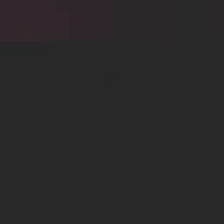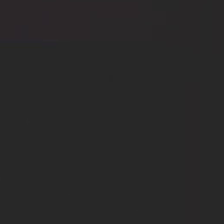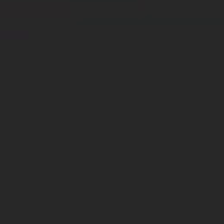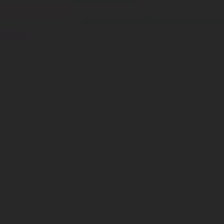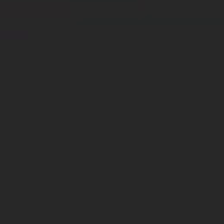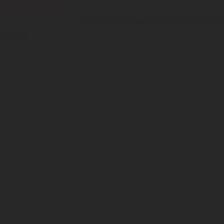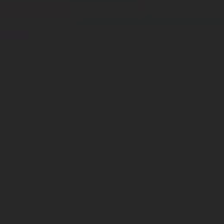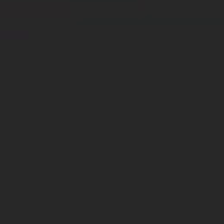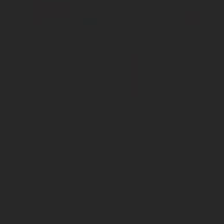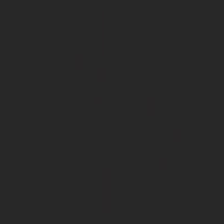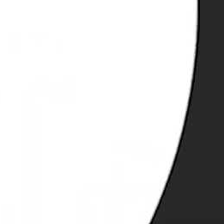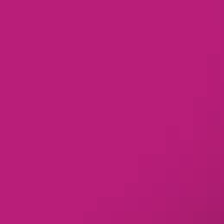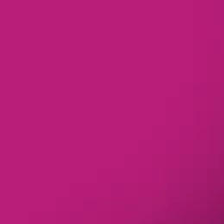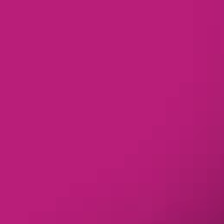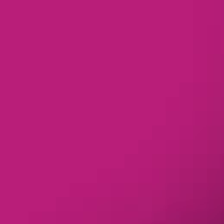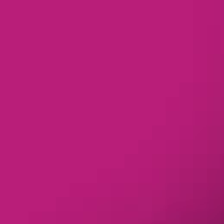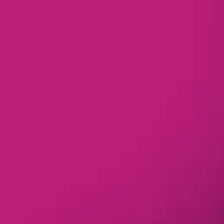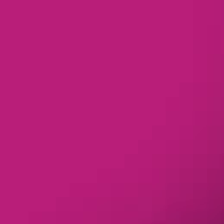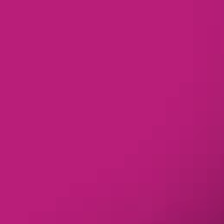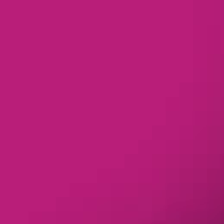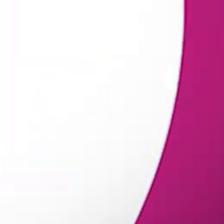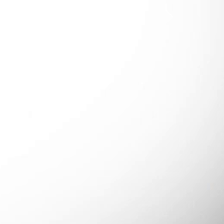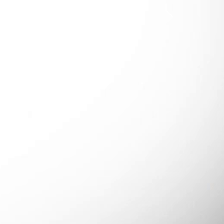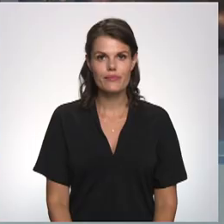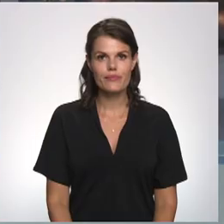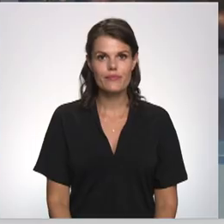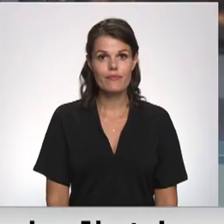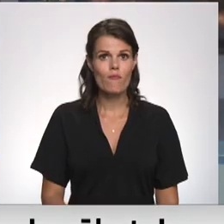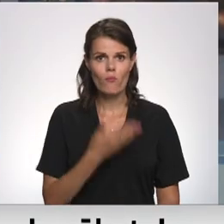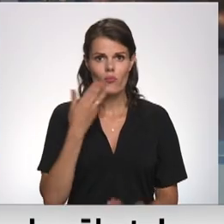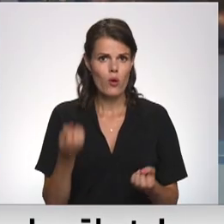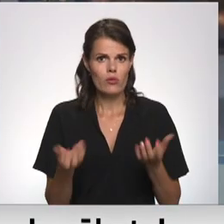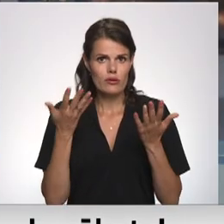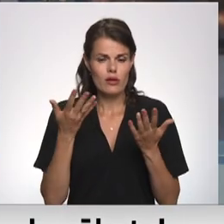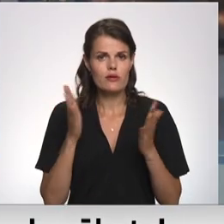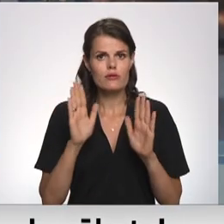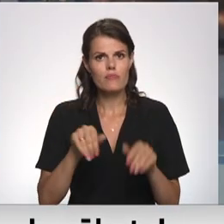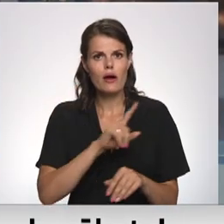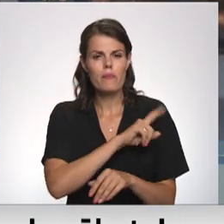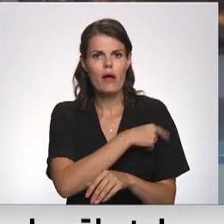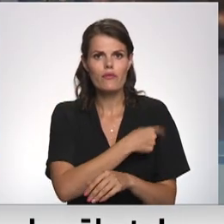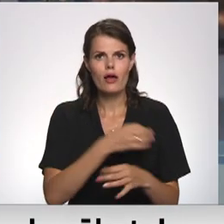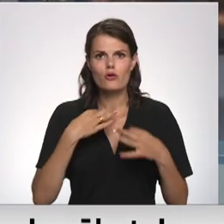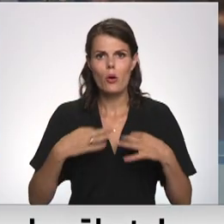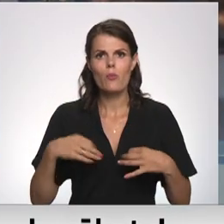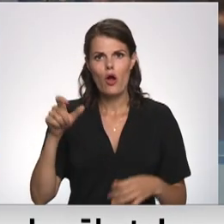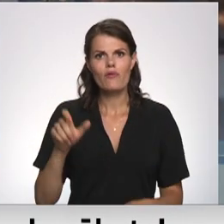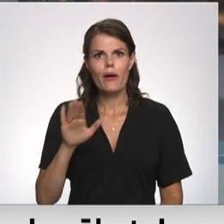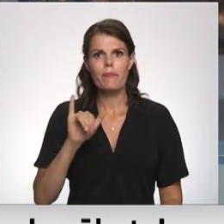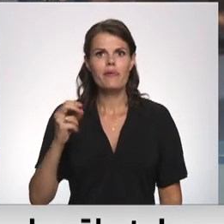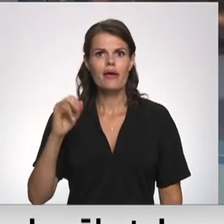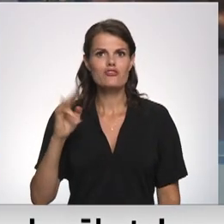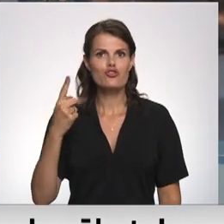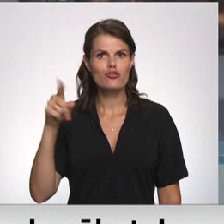Re, visi ēters ir te! Nav skaidrības par medicīnas profesora Bieziņa muzeja